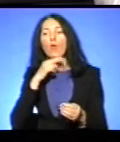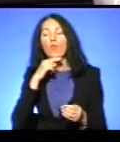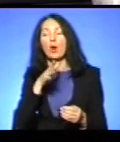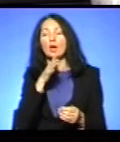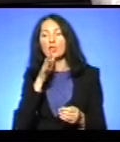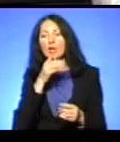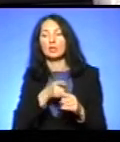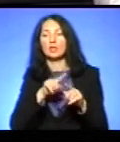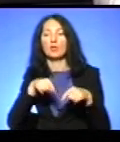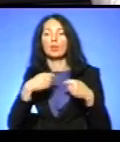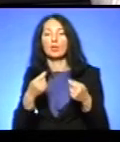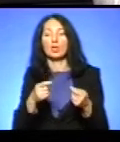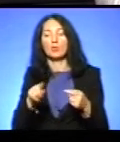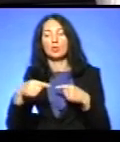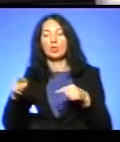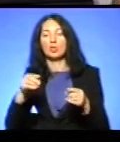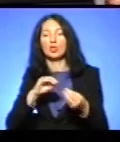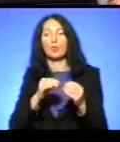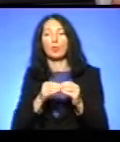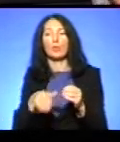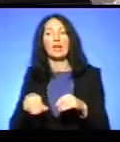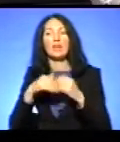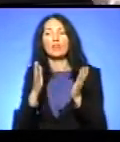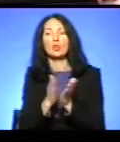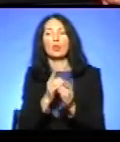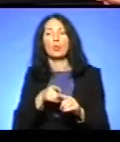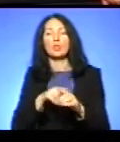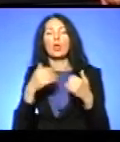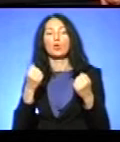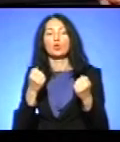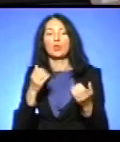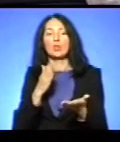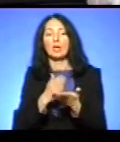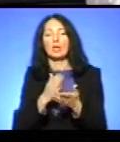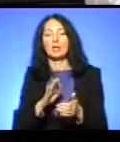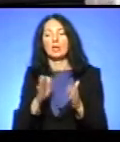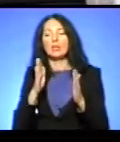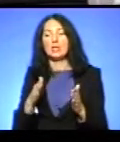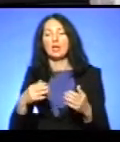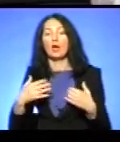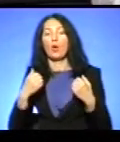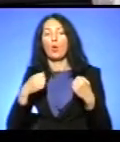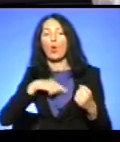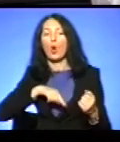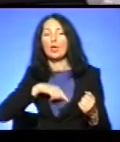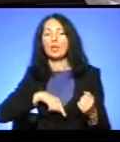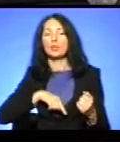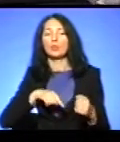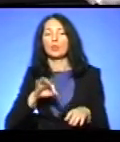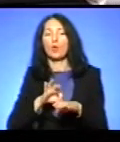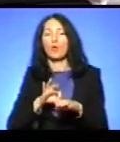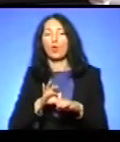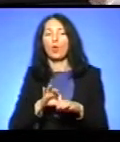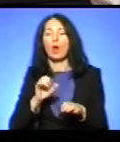який ми переділяємо ті чи інші проблеми. І в цілому це оздоровлення йде не тільки організму, якогось хворого, жаль, це